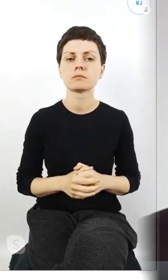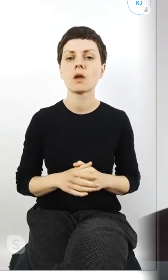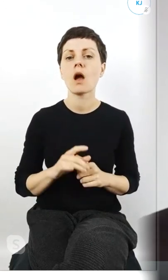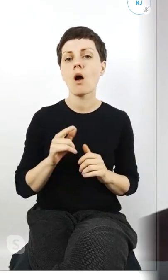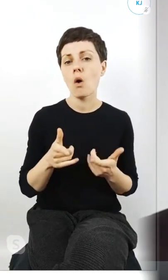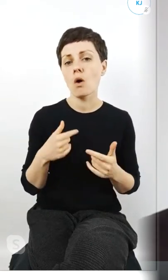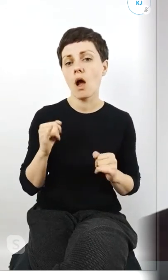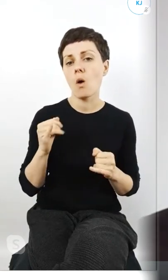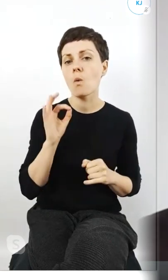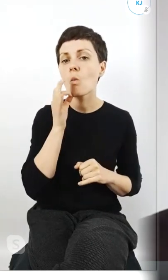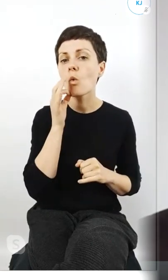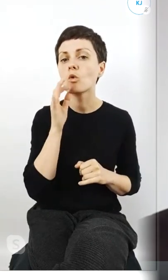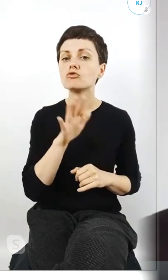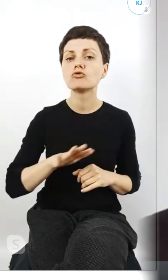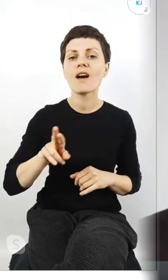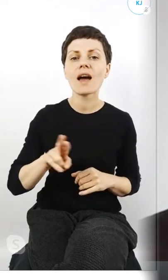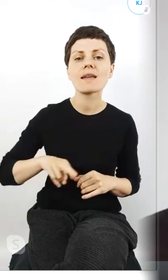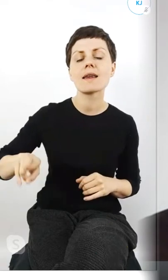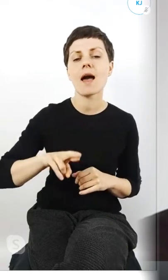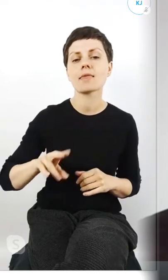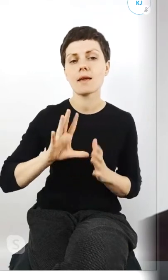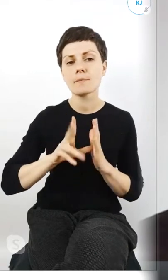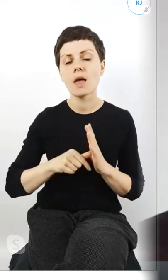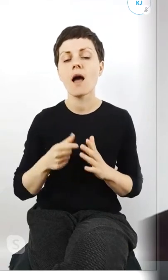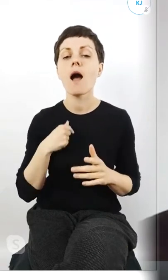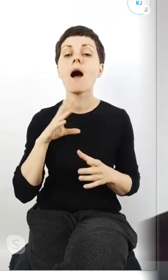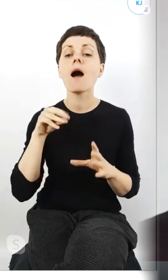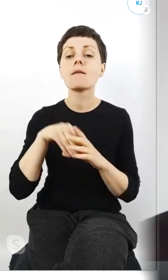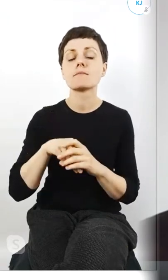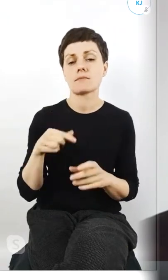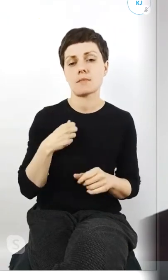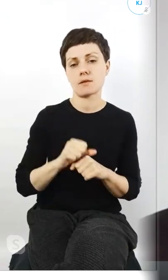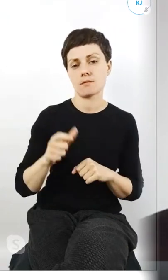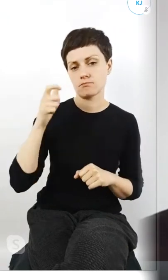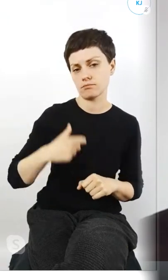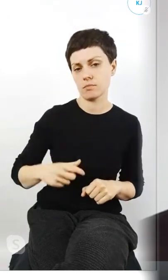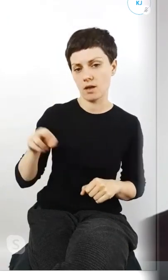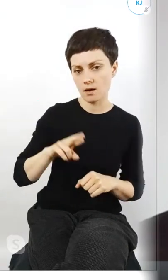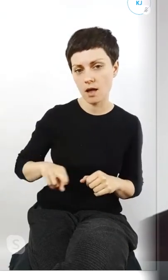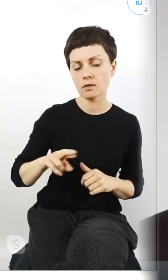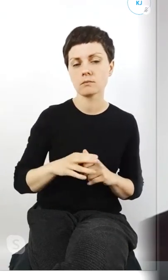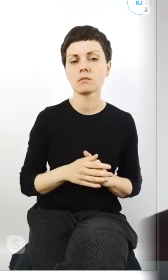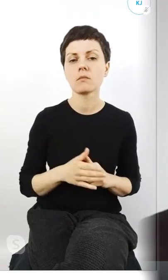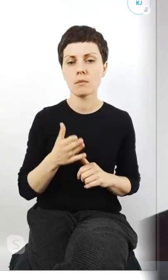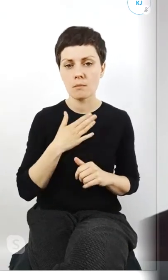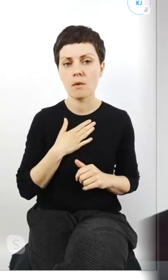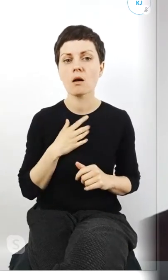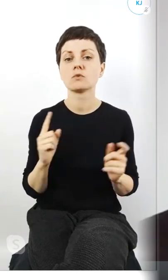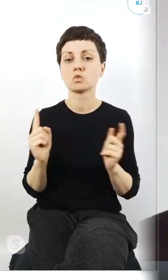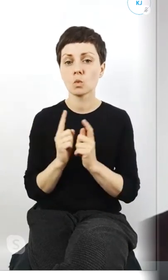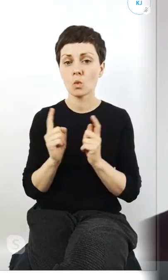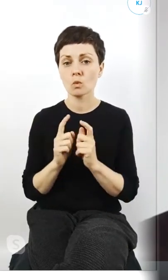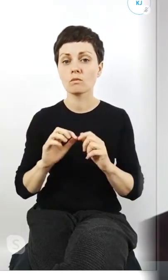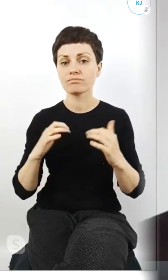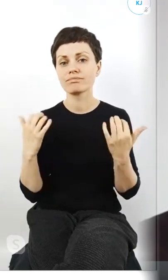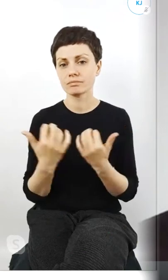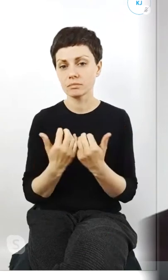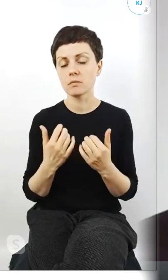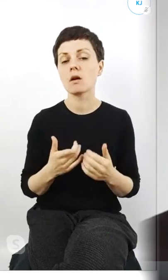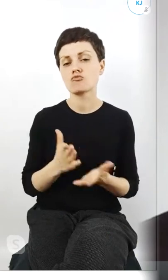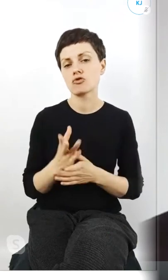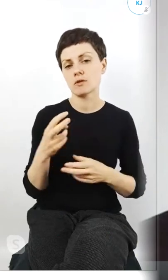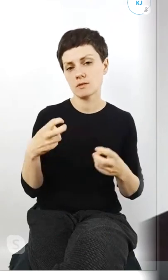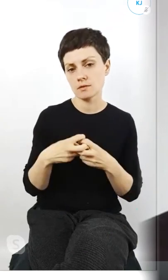Rada Miasta, w której jestem radnym. Mamy sesję właśnie Młodzieżowej Rady przez internet, więc